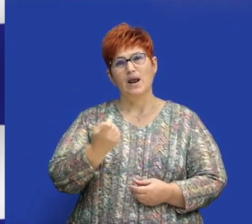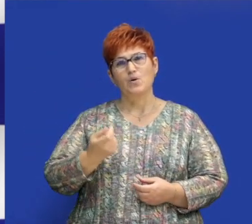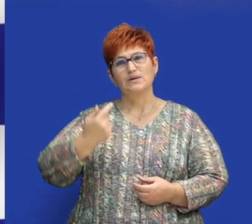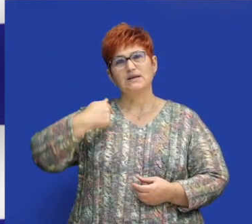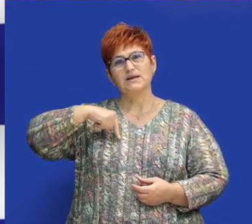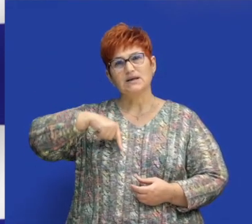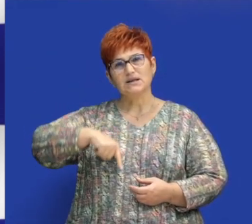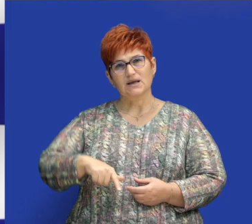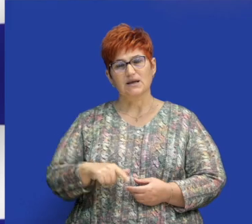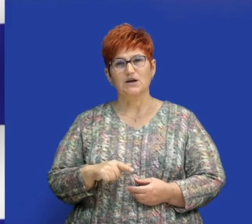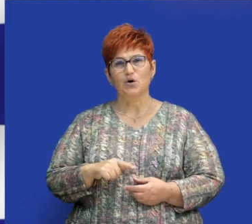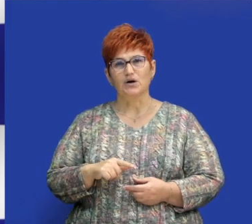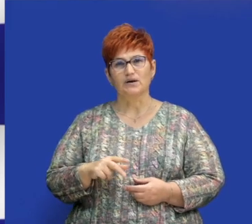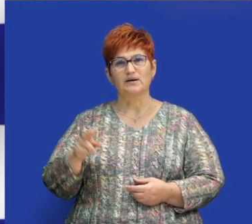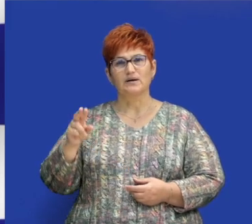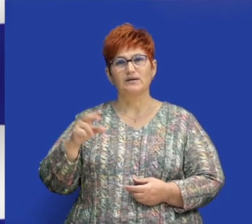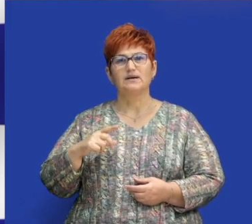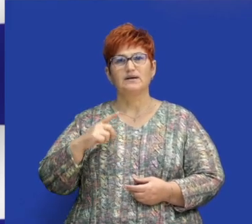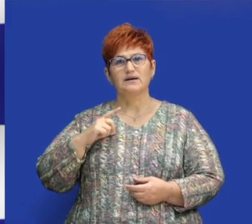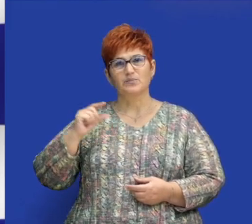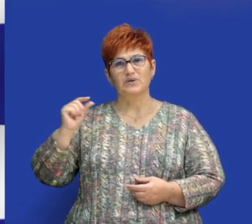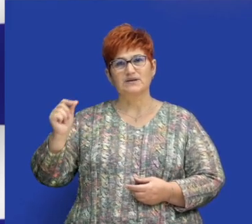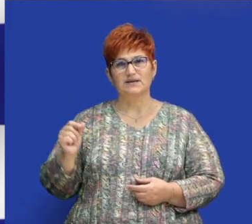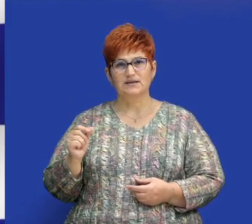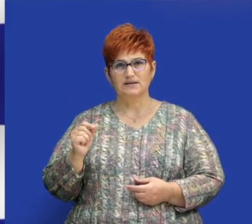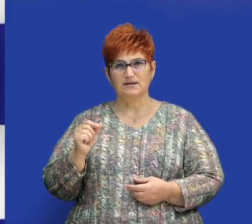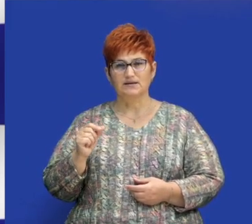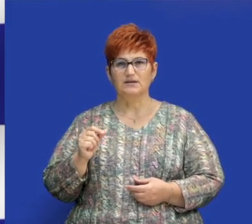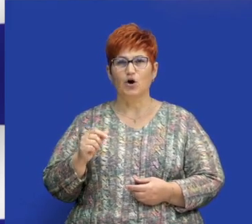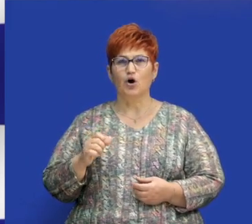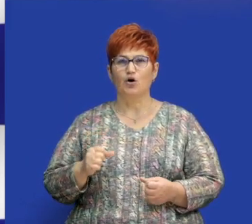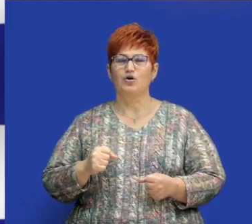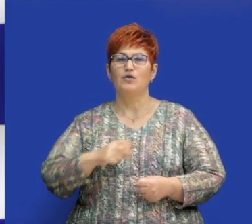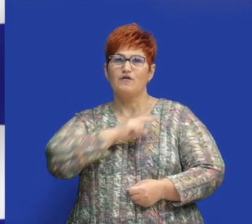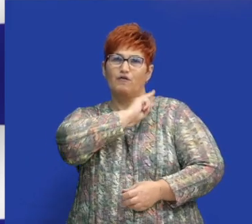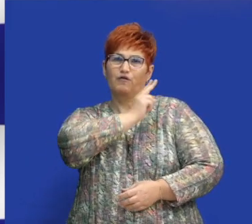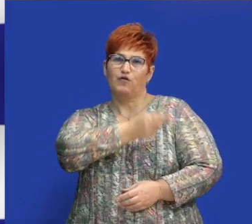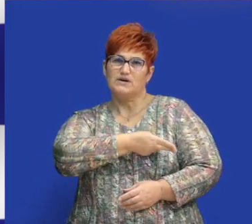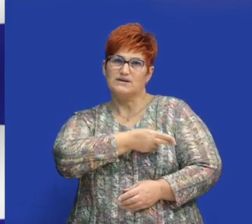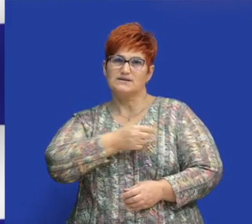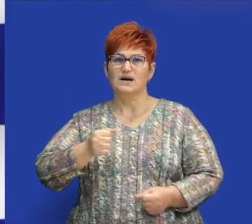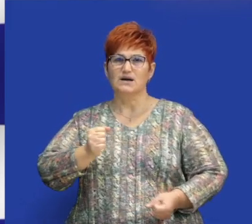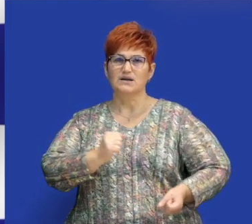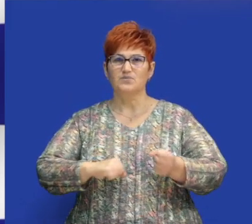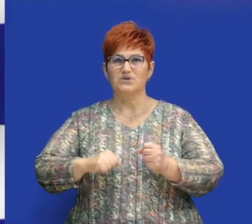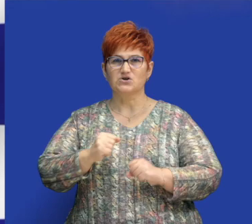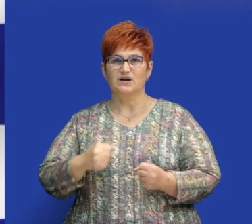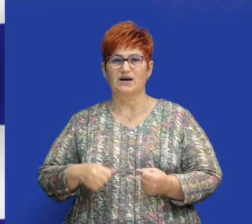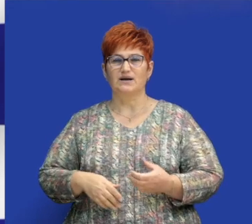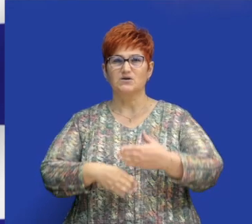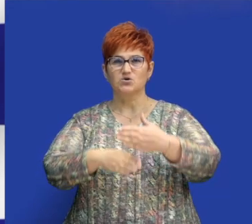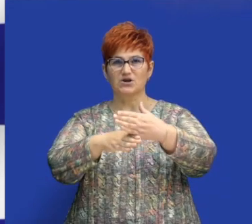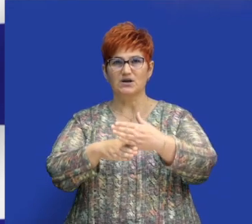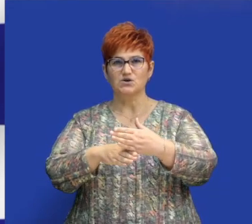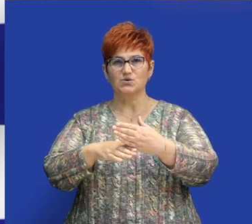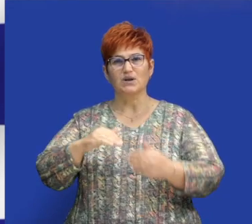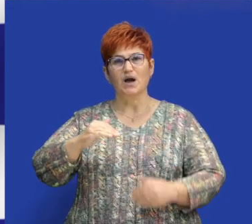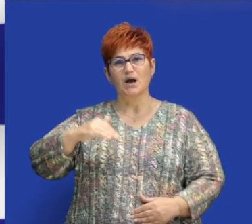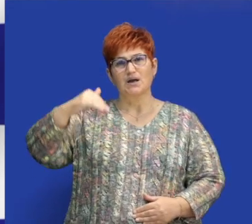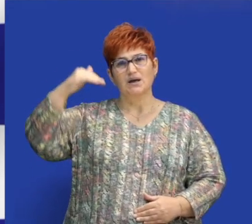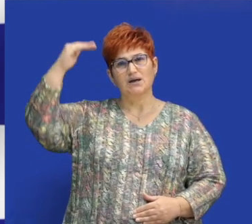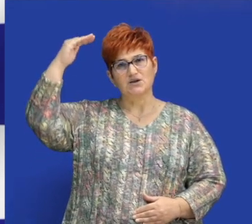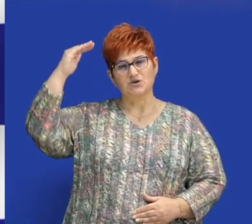fontos az alkó. A személyes kapcsolatoknak jelentősége van. Ez például jutalékot is jelenthet.